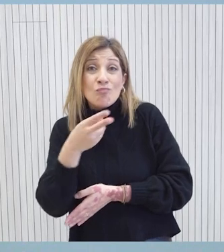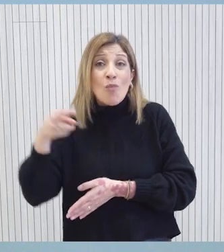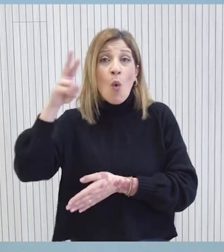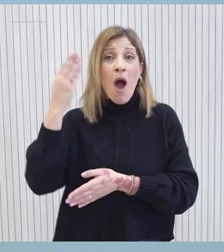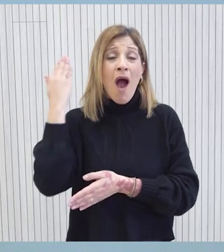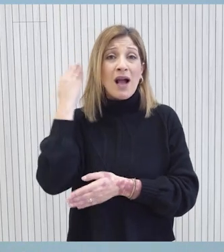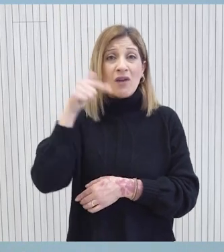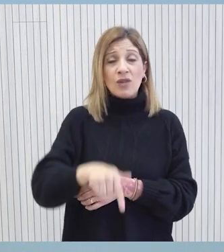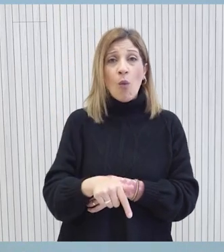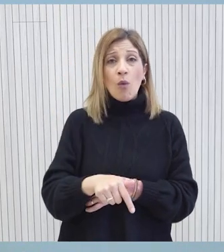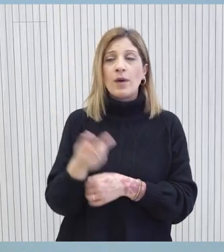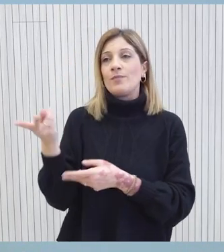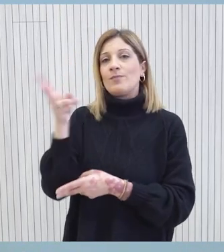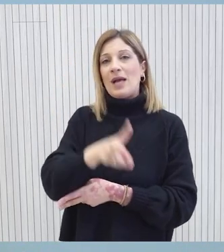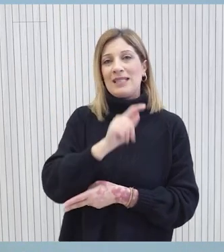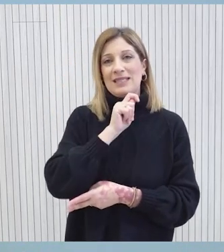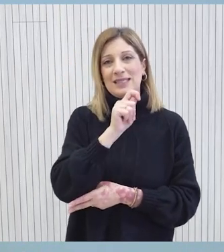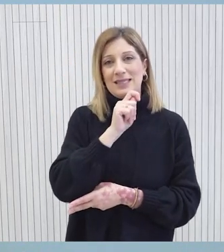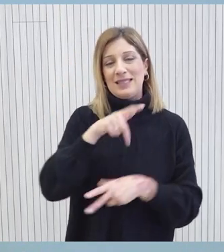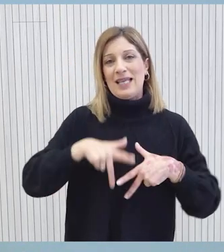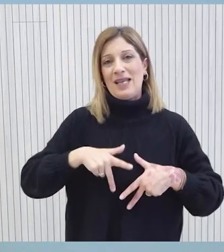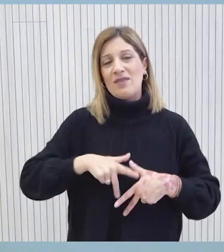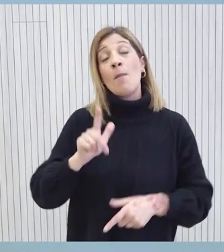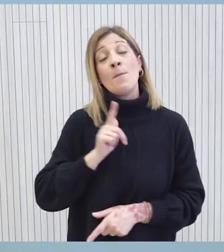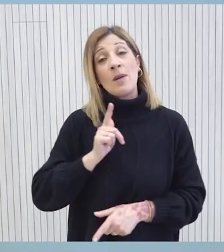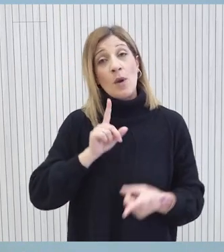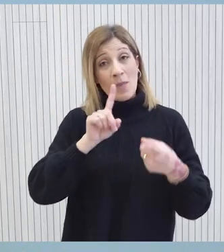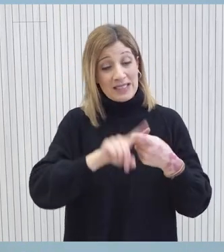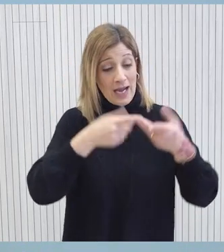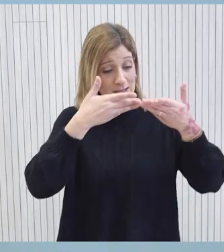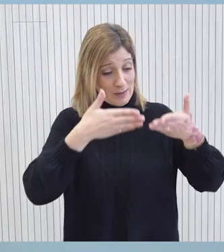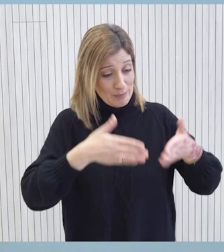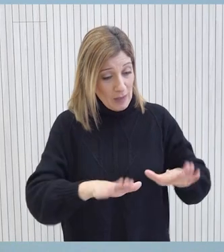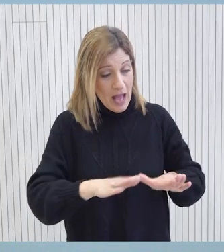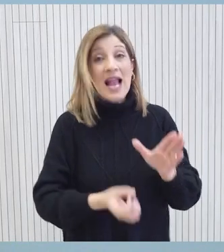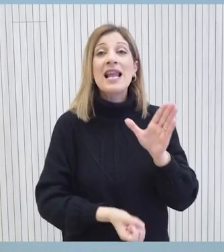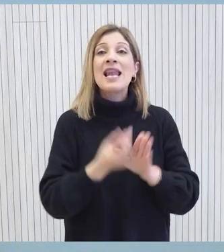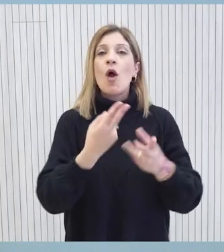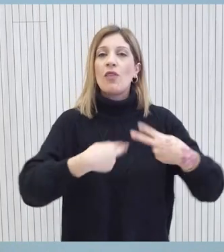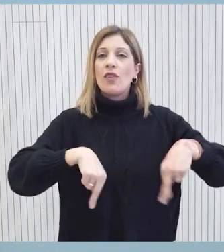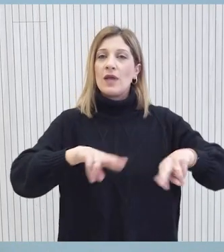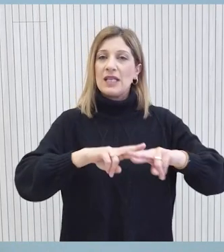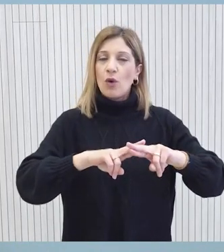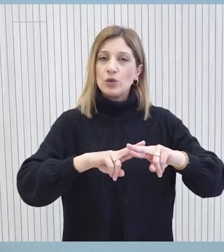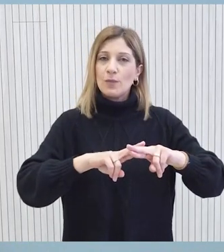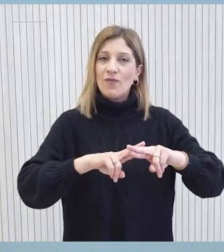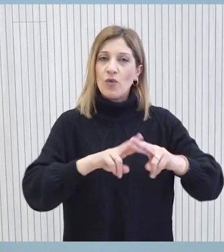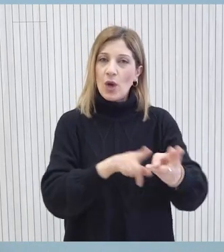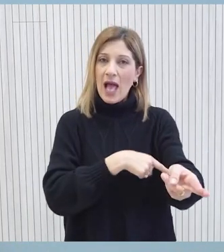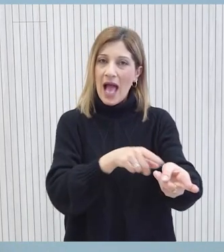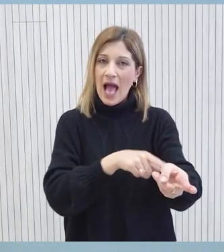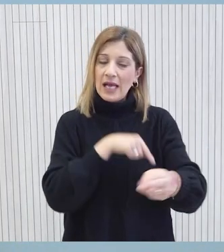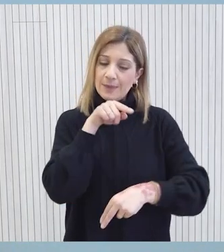Παναλαμβάνω να αναμένουμε να ολοκληρωθεί και σήμερα η συνάντηση του Υπουργού Ενέργειας Εμπορίου και Βιομηχανίας με τον Υιοδιοκητικό Συμβούλιο της ΑΕΚ, το οποίο θα είναι